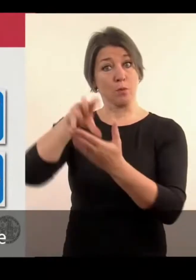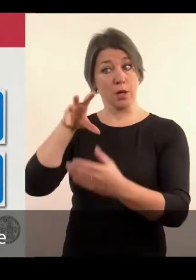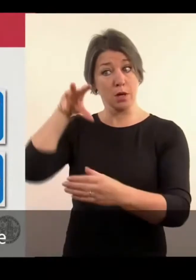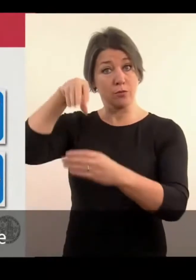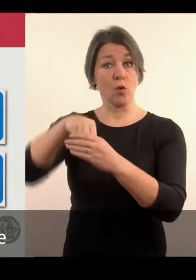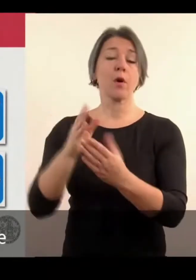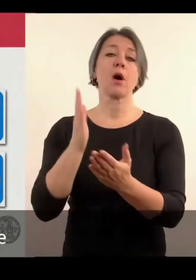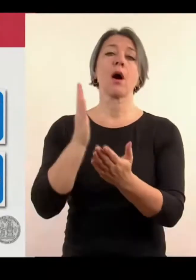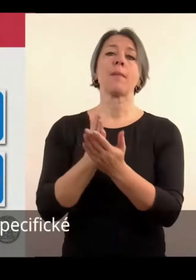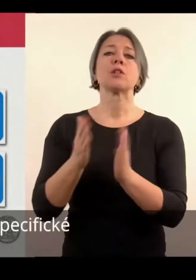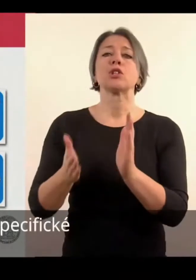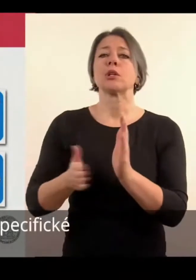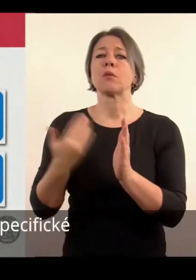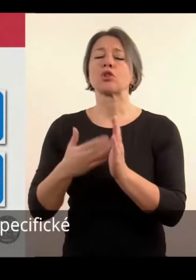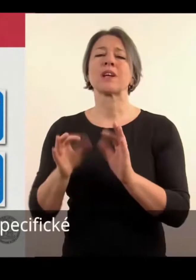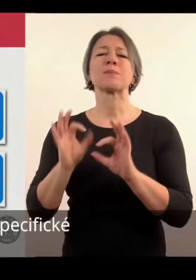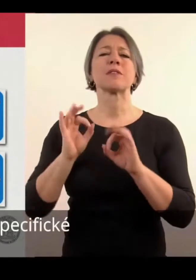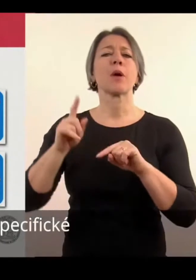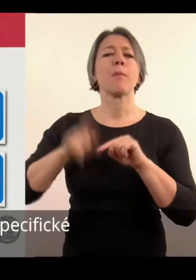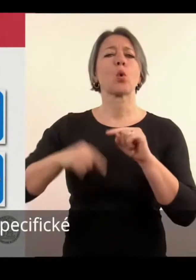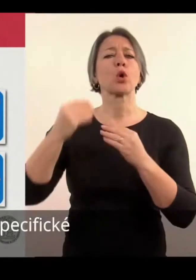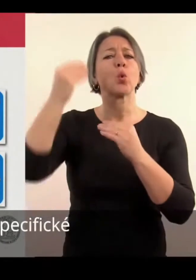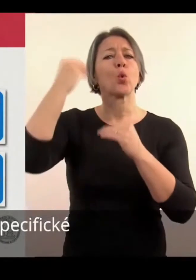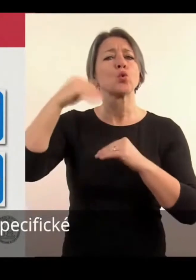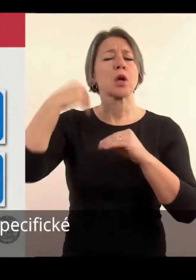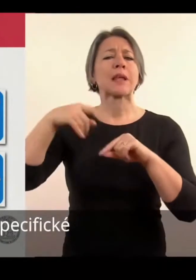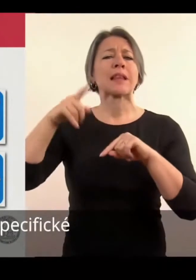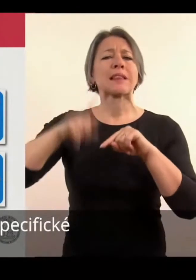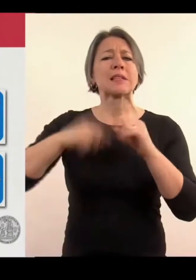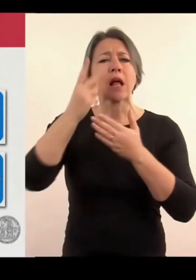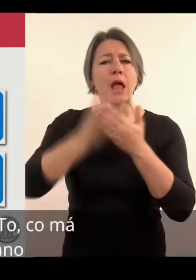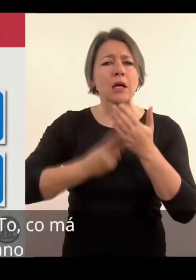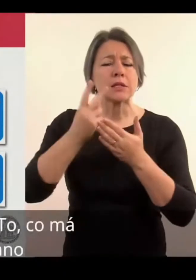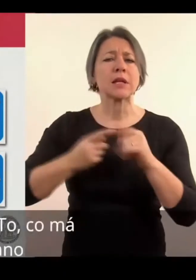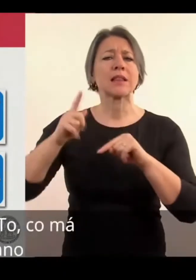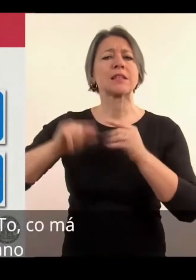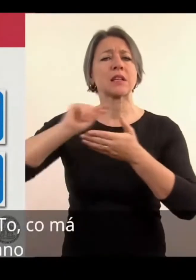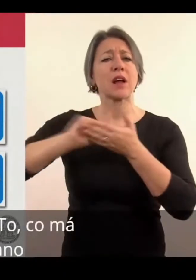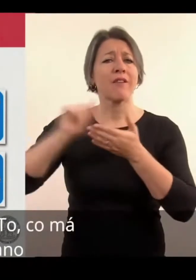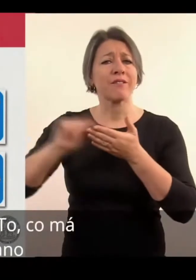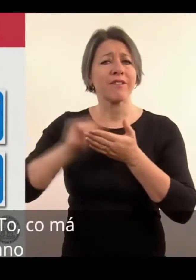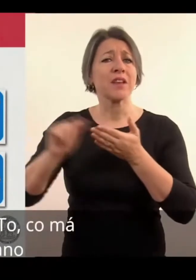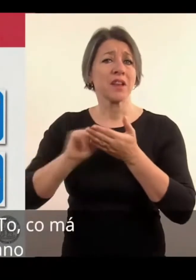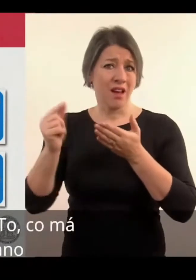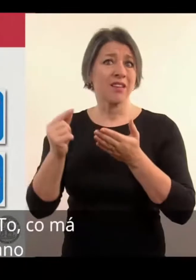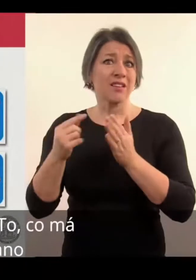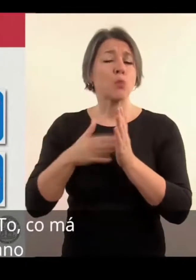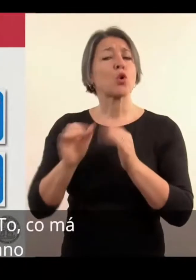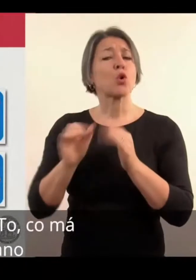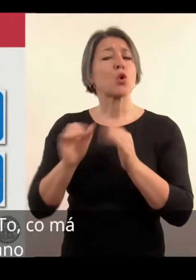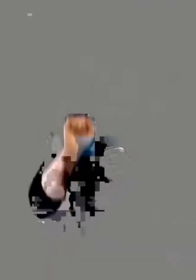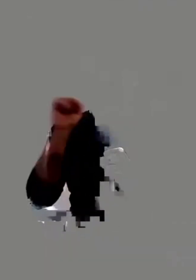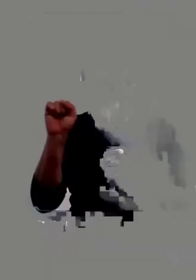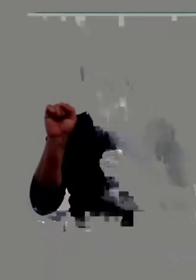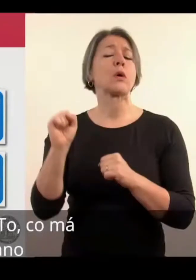se tam patří i studenti, který mají specifické porusy učení, to znamená dyslexie, to, co má mnoho z vás